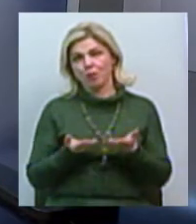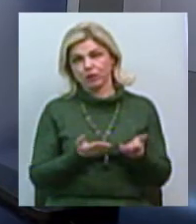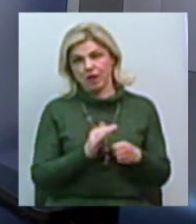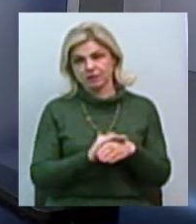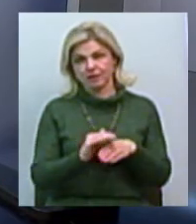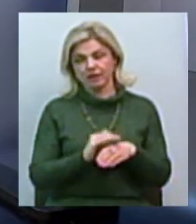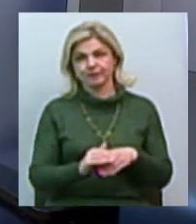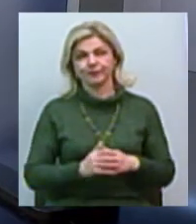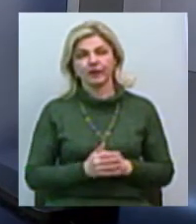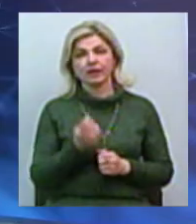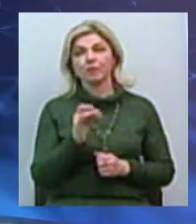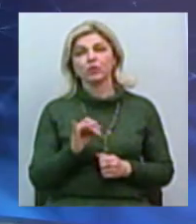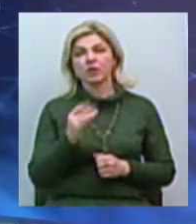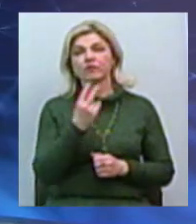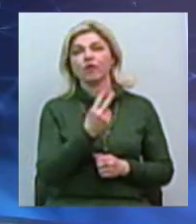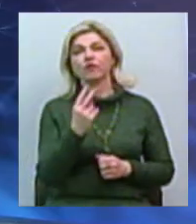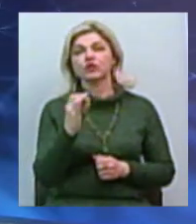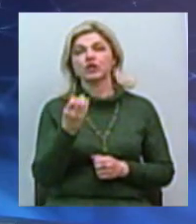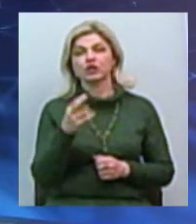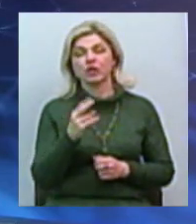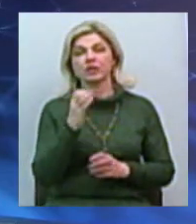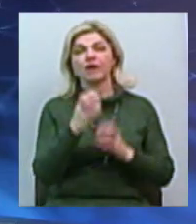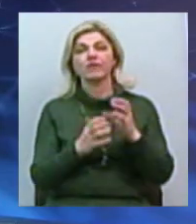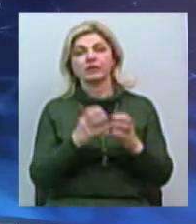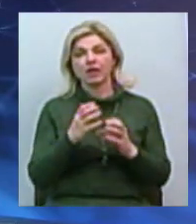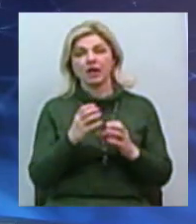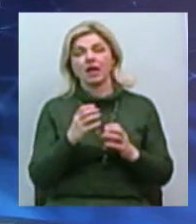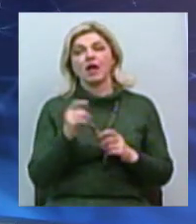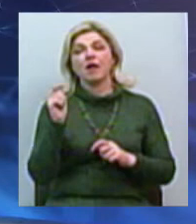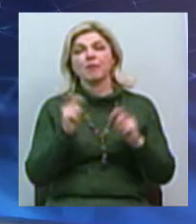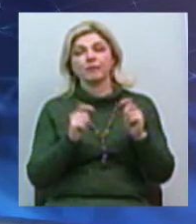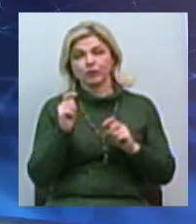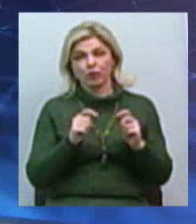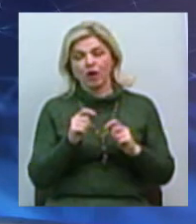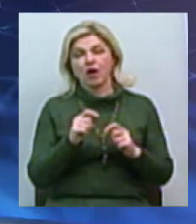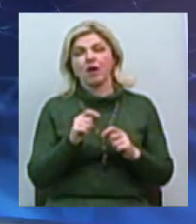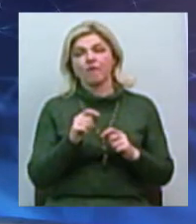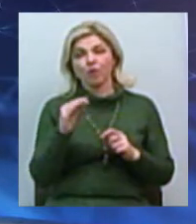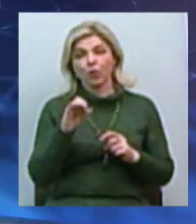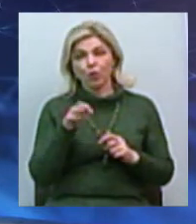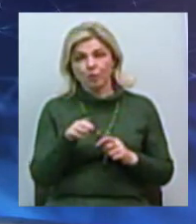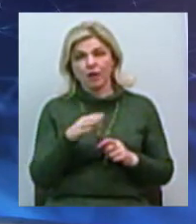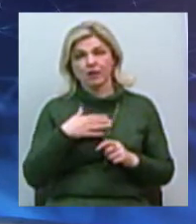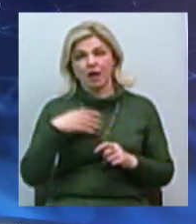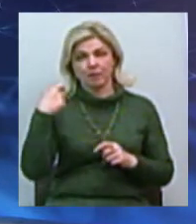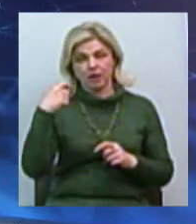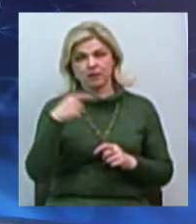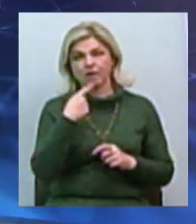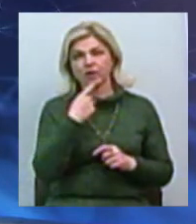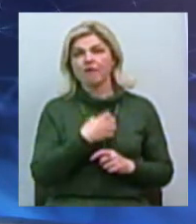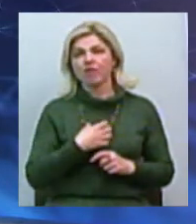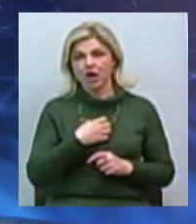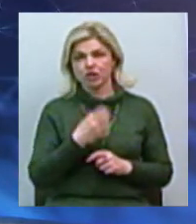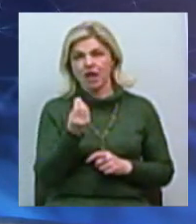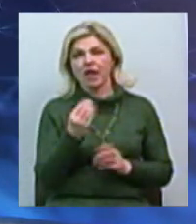Трошки перед історією. 22 січня на Всесвітньому економічному форумі в ДАОСі президент України наголошував на важливості інвесторів для нашої